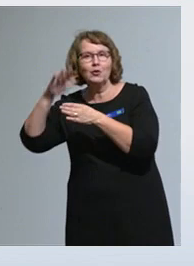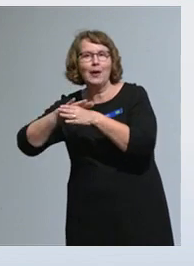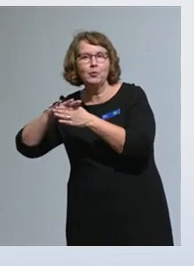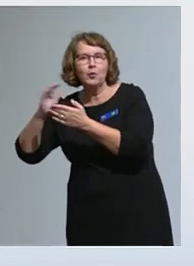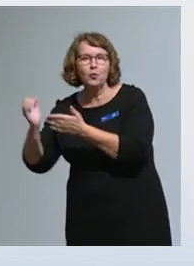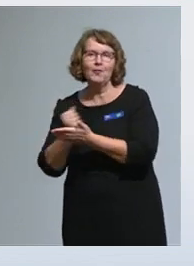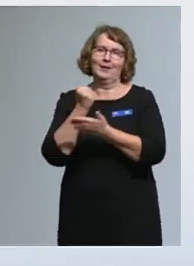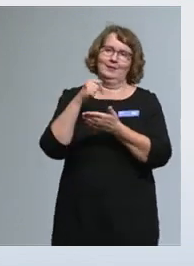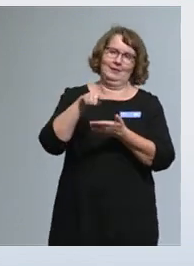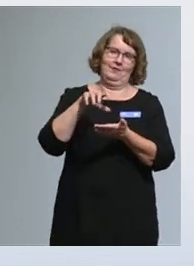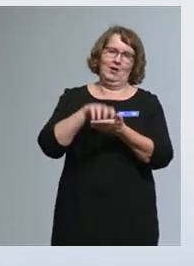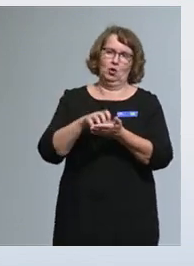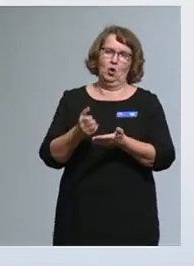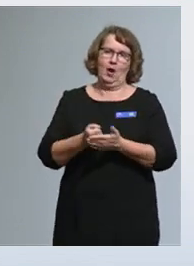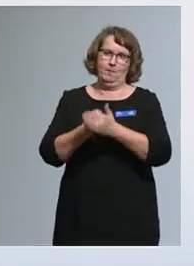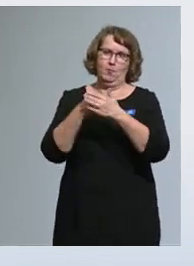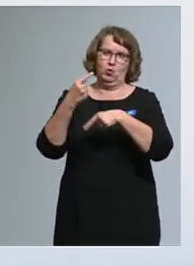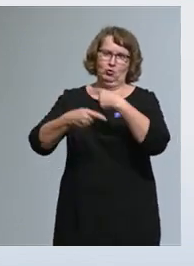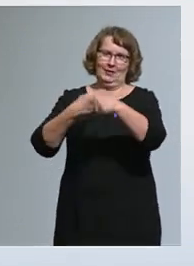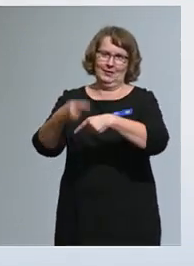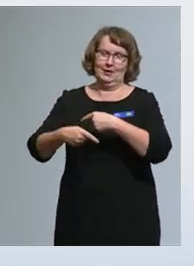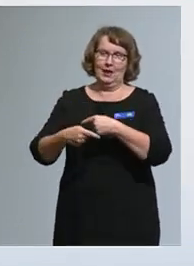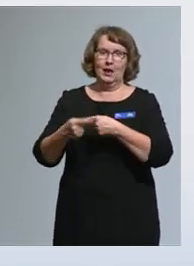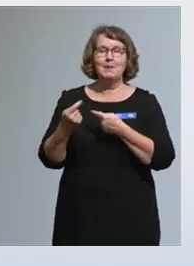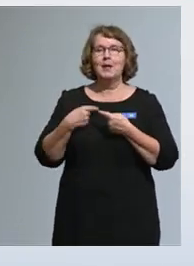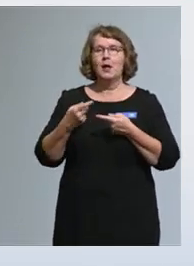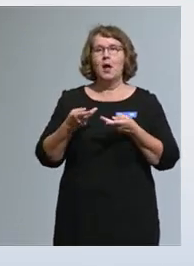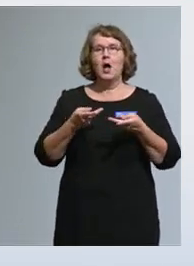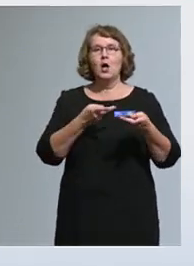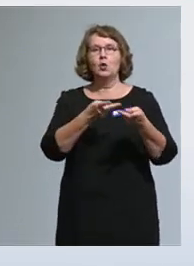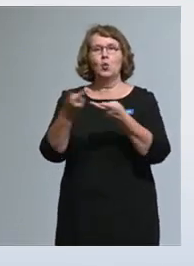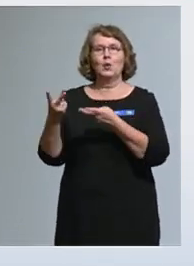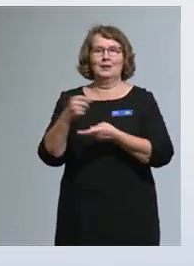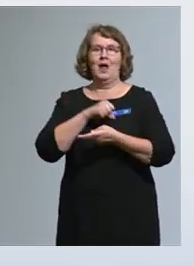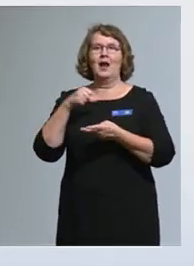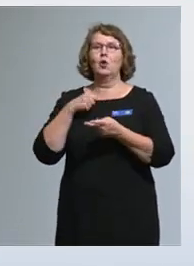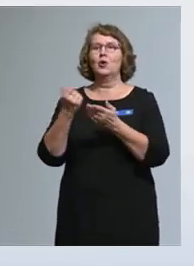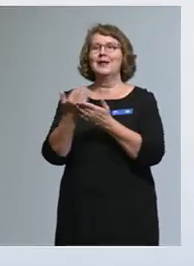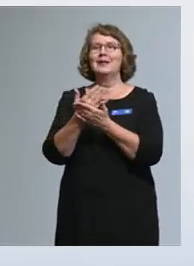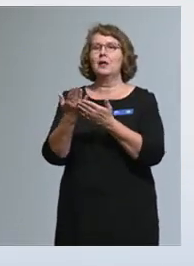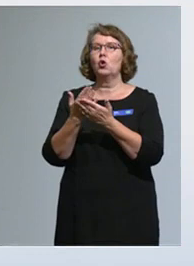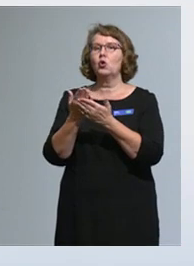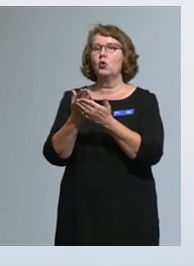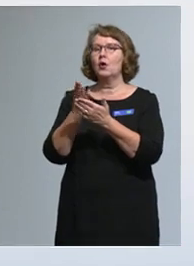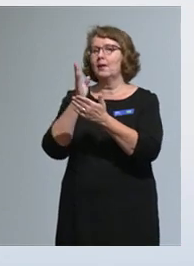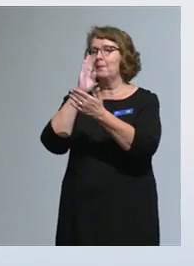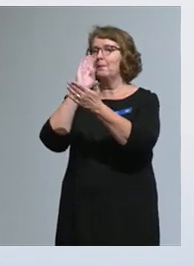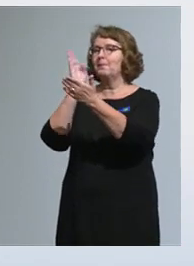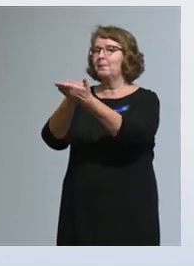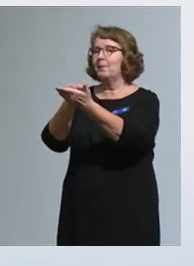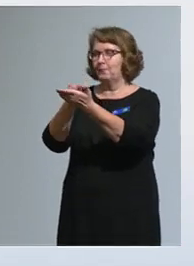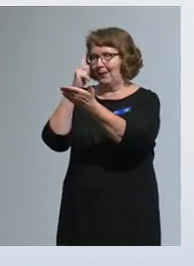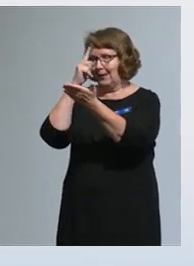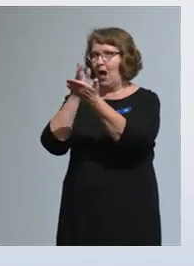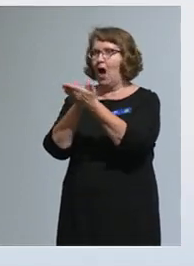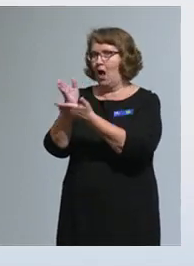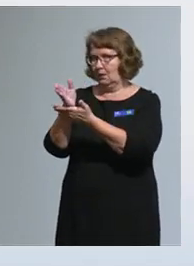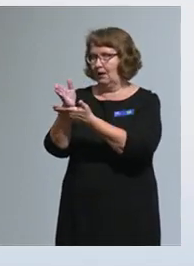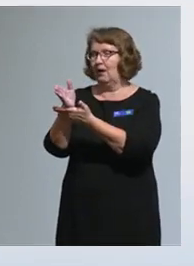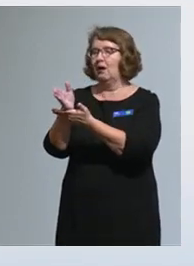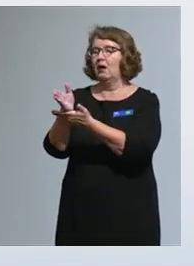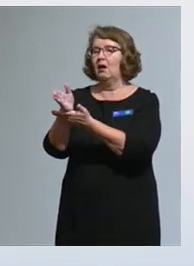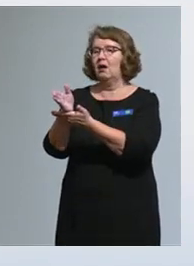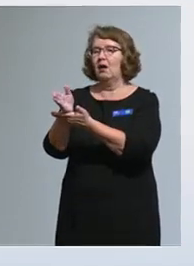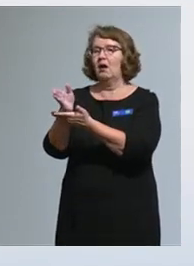tämä noudattaa julkishallinnon digitalisaation tavoiteperiaatteita, joiden mukaan